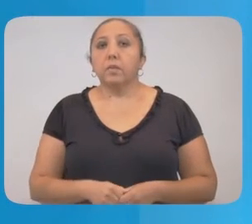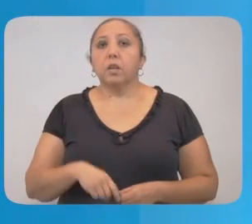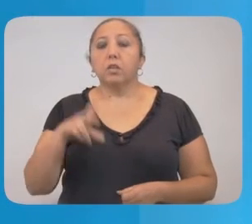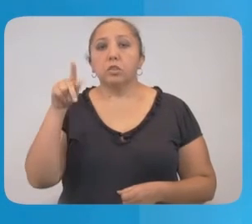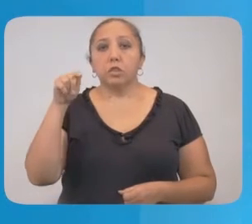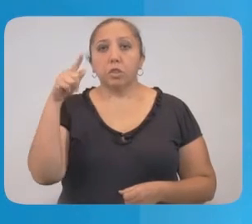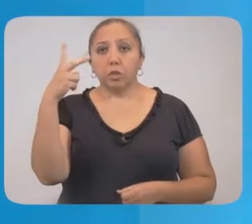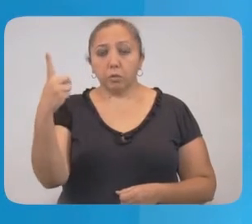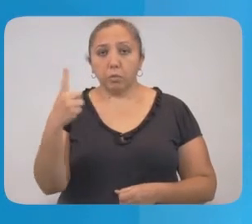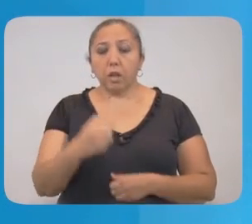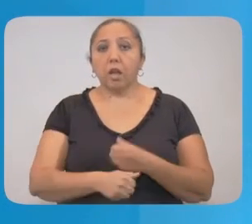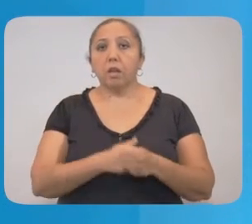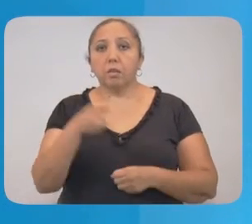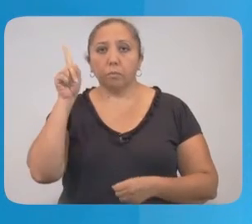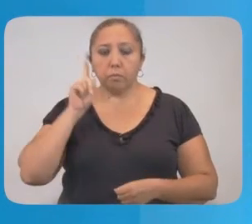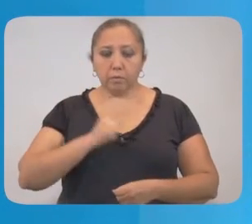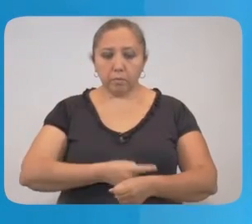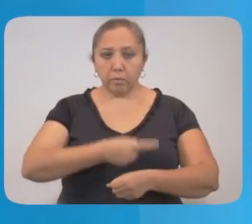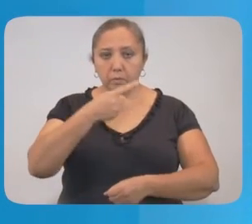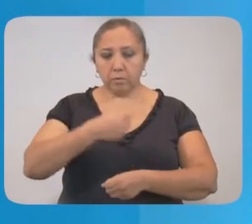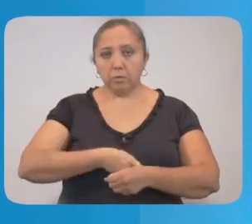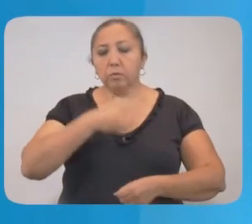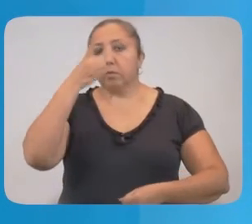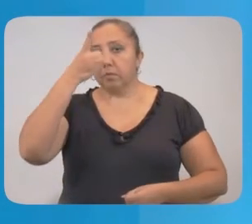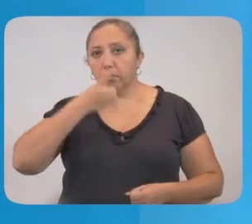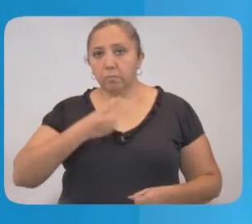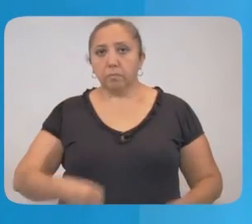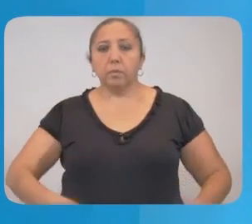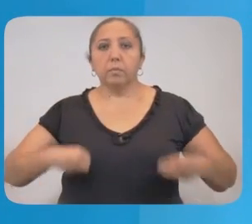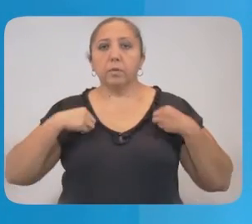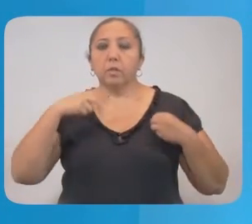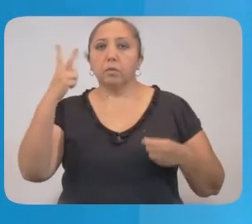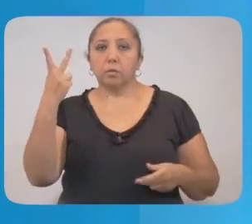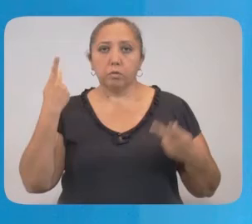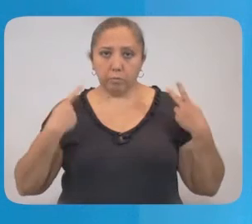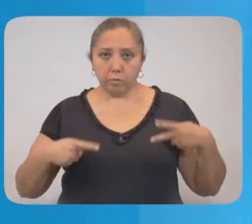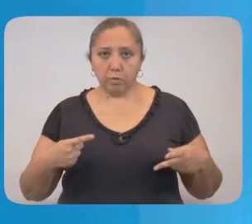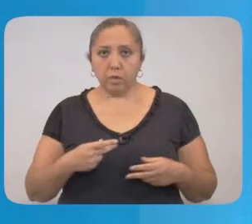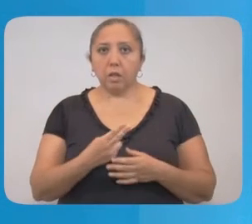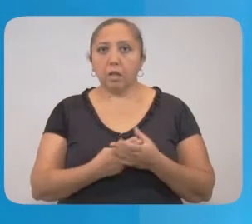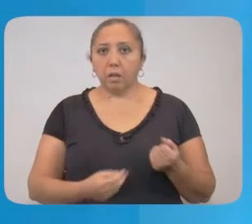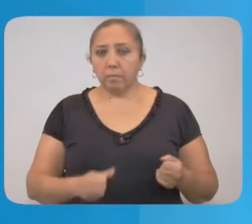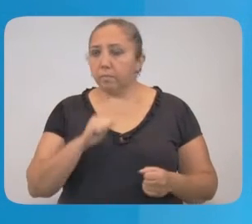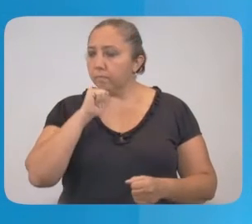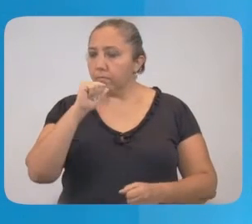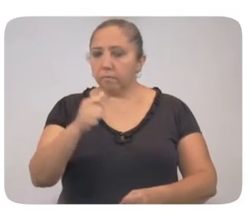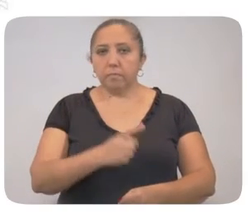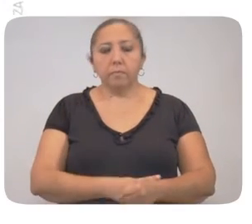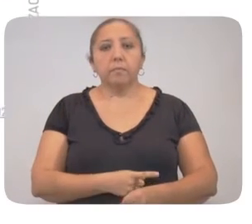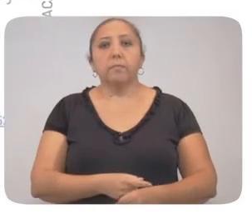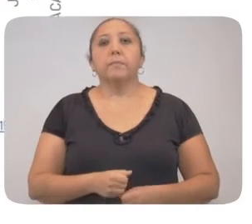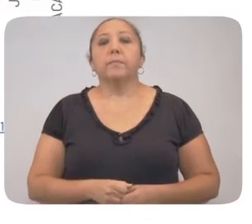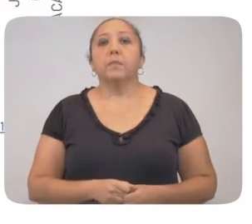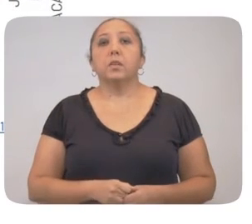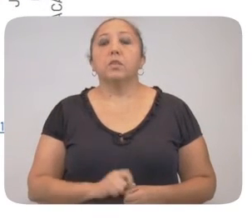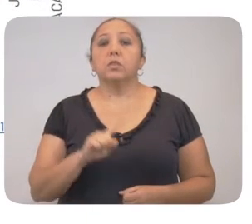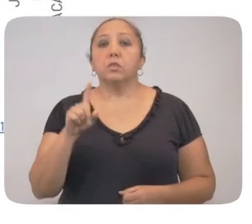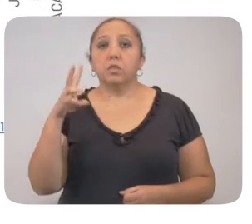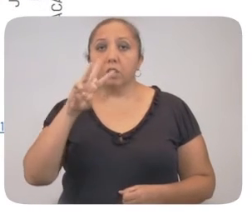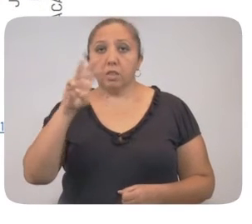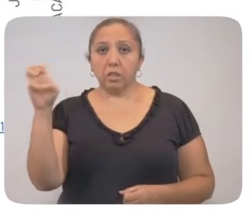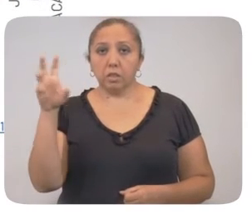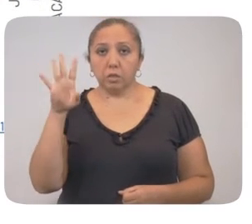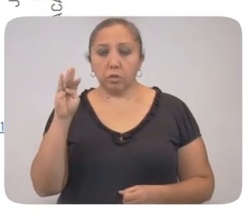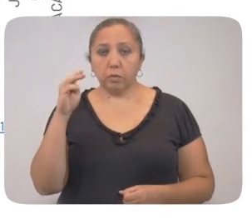393 ma ko kinsak tumenle koronaviruso, 384 e jetz elianiko, matu buktiole kohanilo.